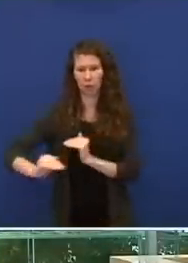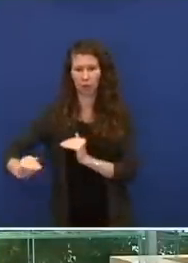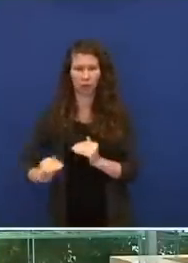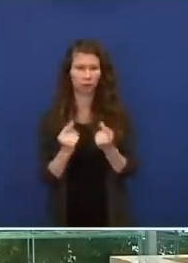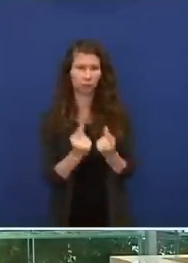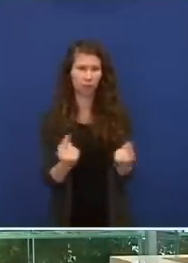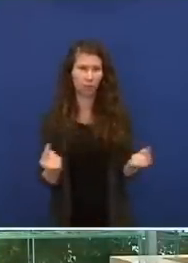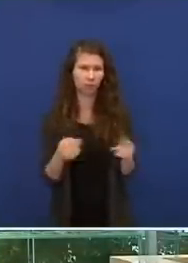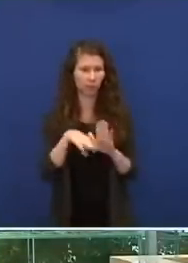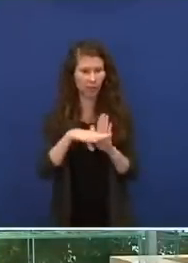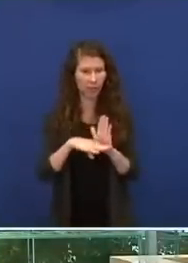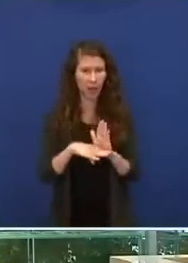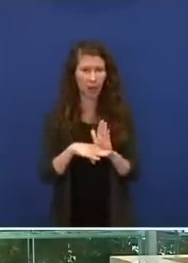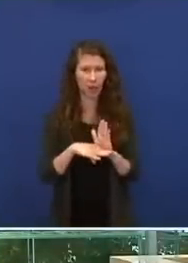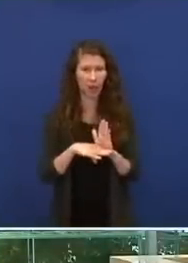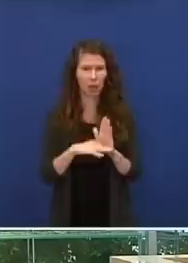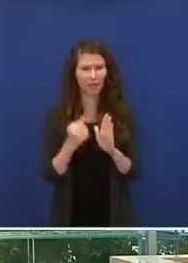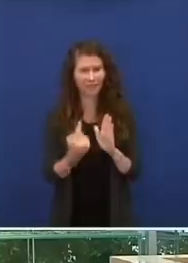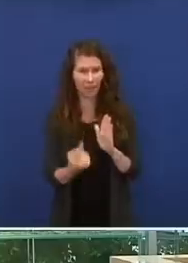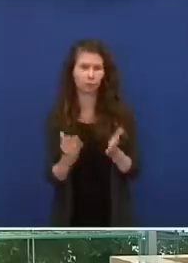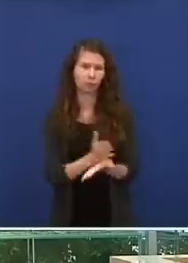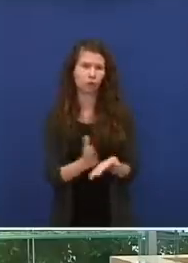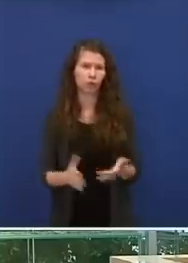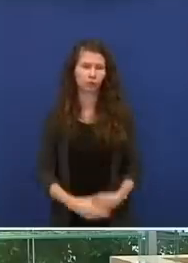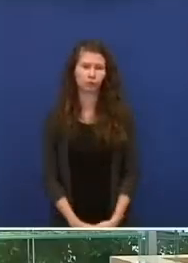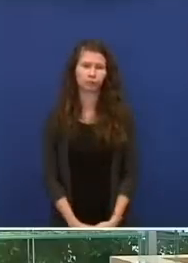die entsprechenden Regelungen aussprechen.